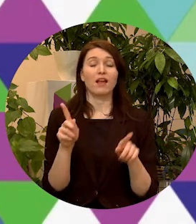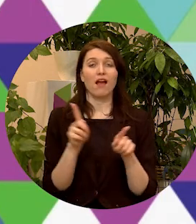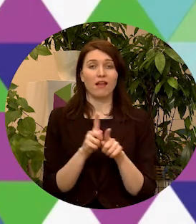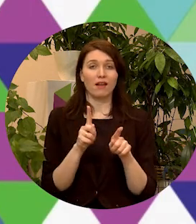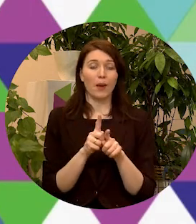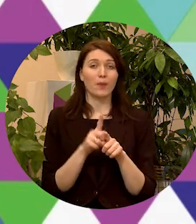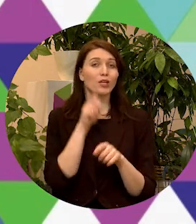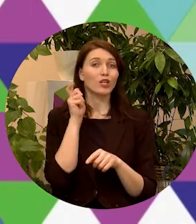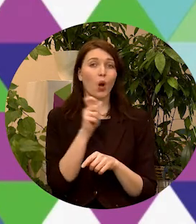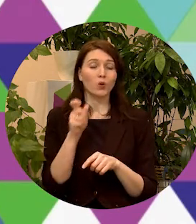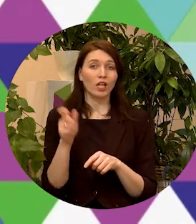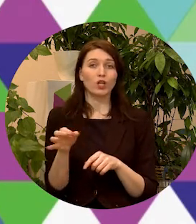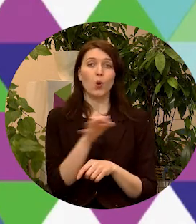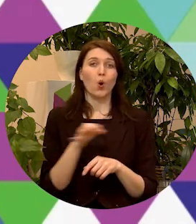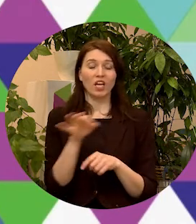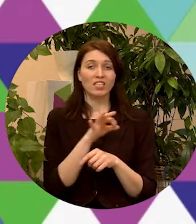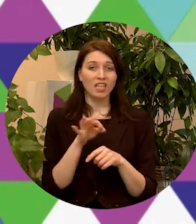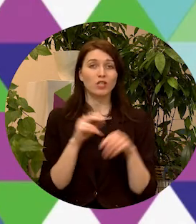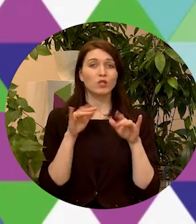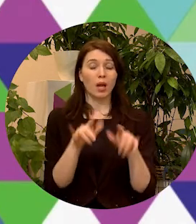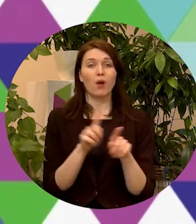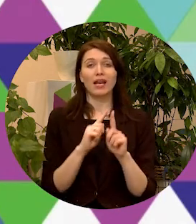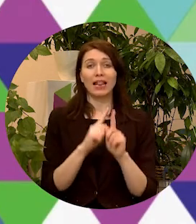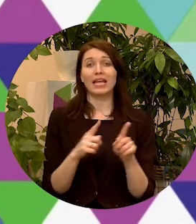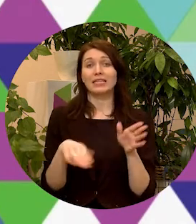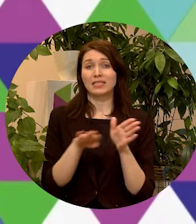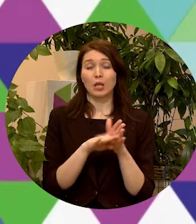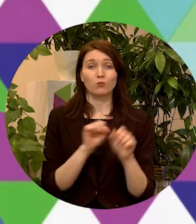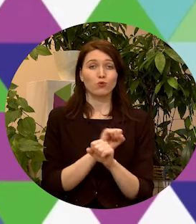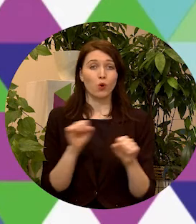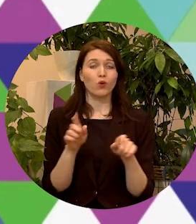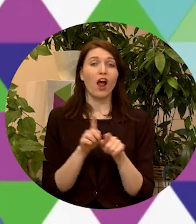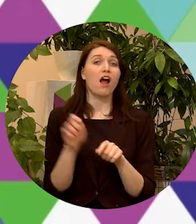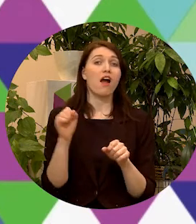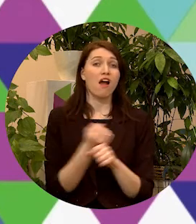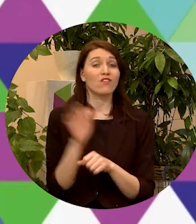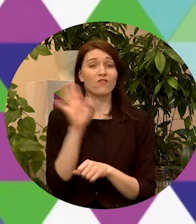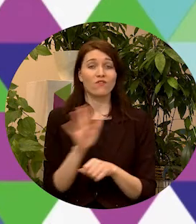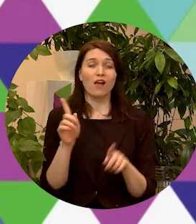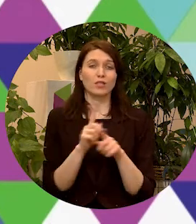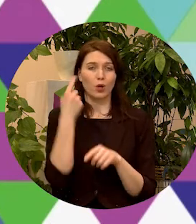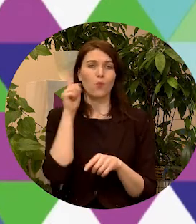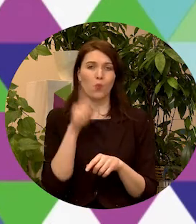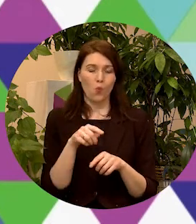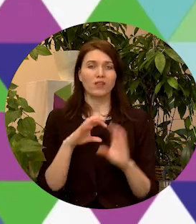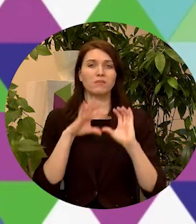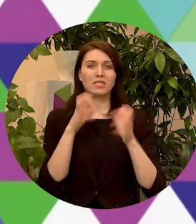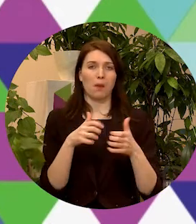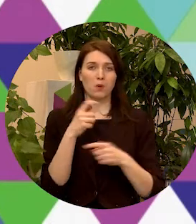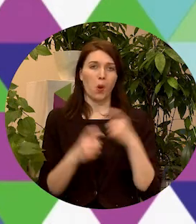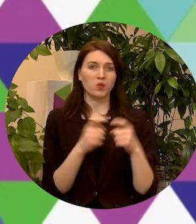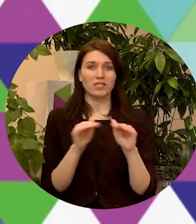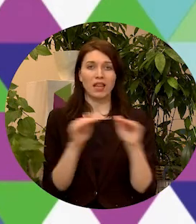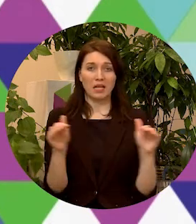jaunatnes organizācija darbību un līdzdalības nodrošināšanu gan valsts, gan arī, protams, starptautiskajā līmenī,